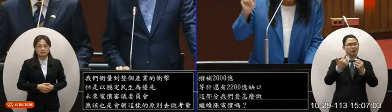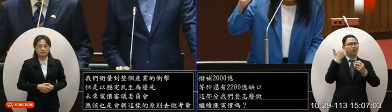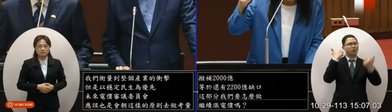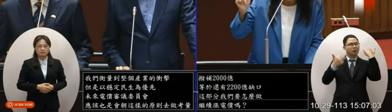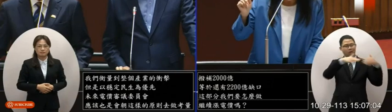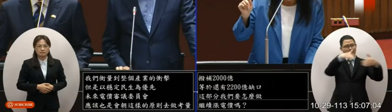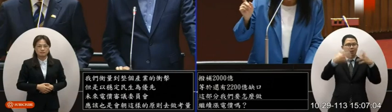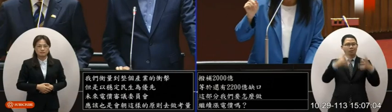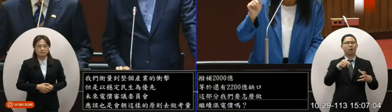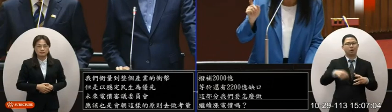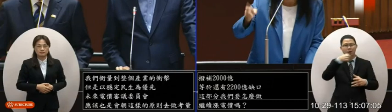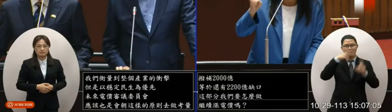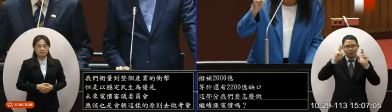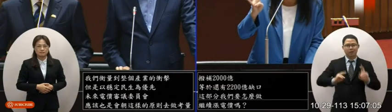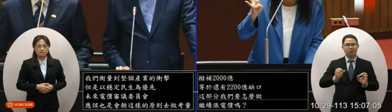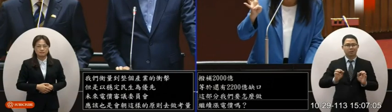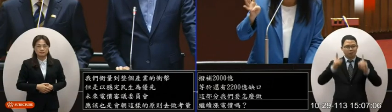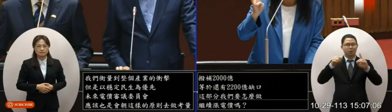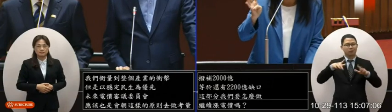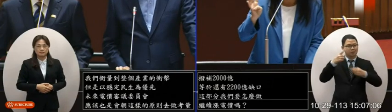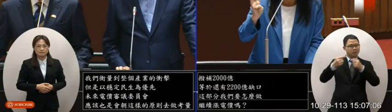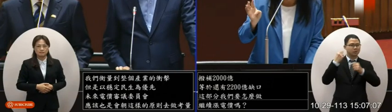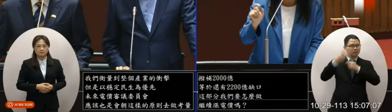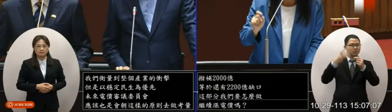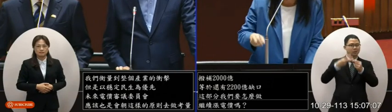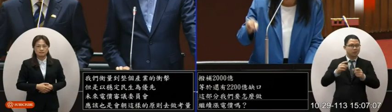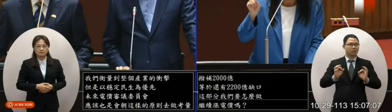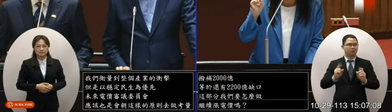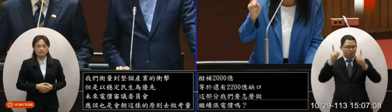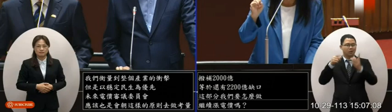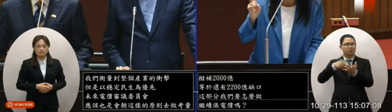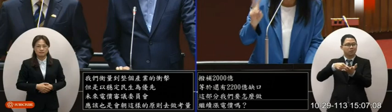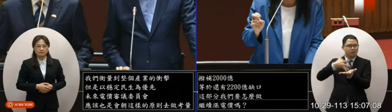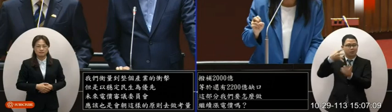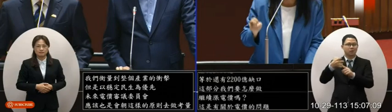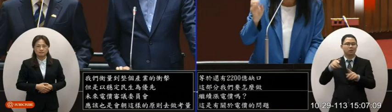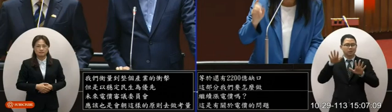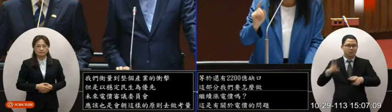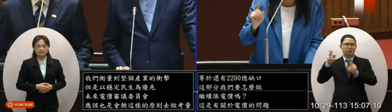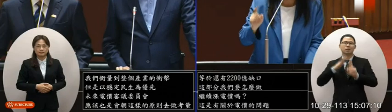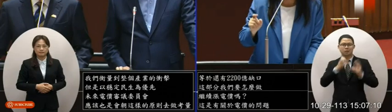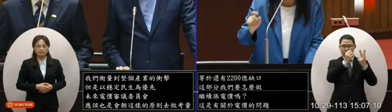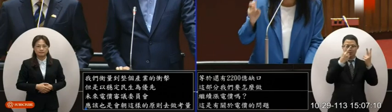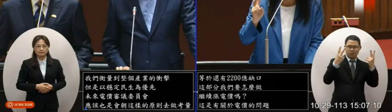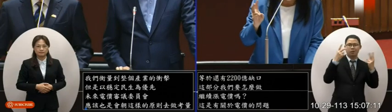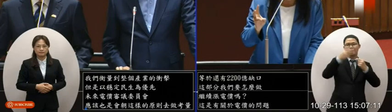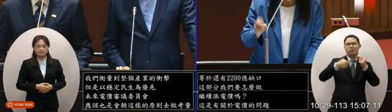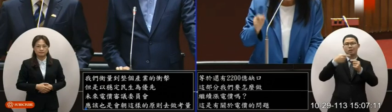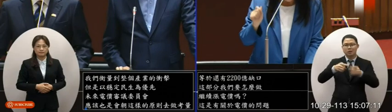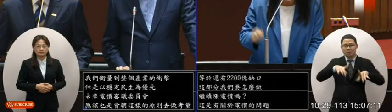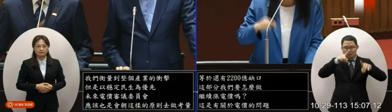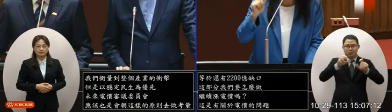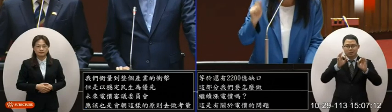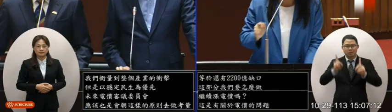就是說台灣的電價在這三年漲了四次如今電力的費用已經是2022年首次漲價之後的兩